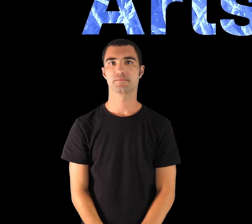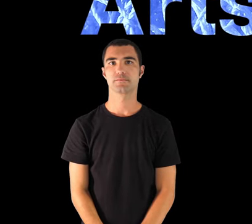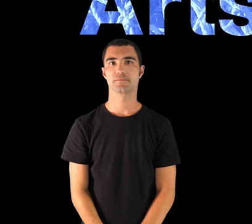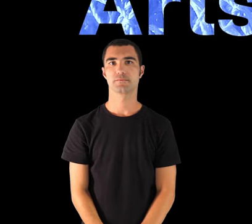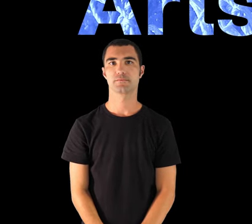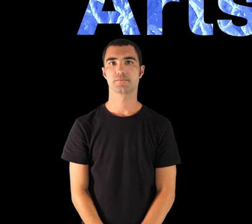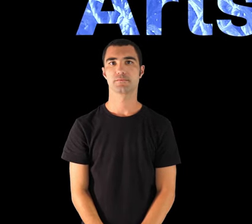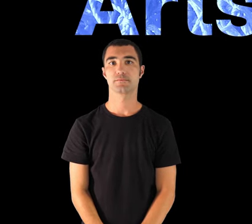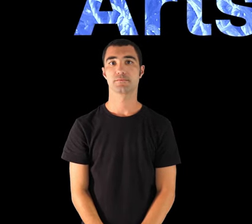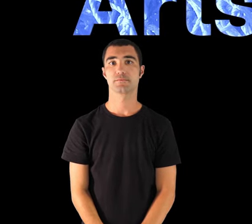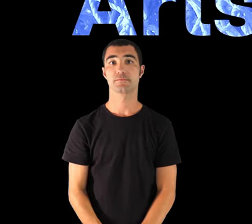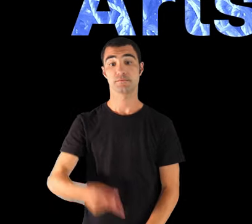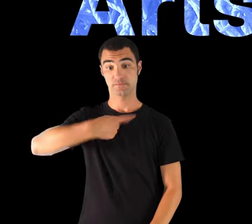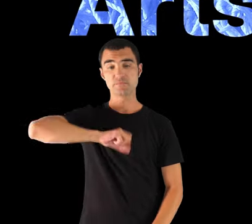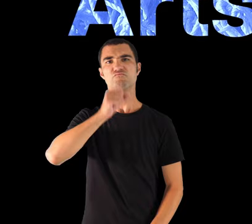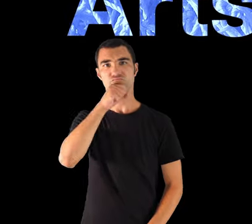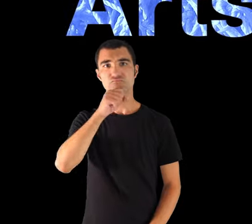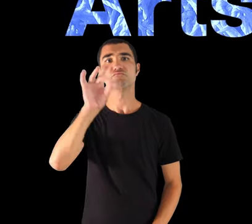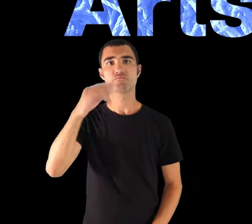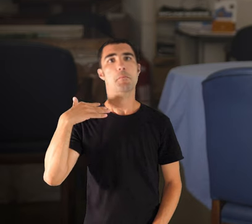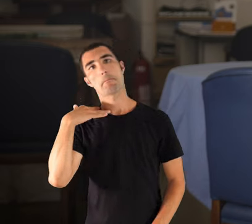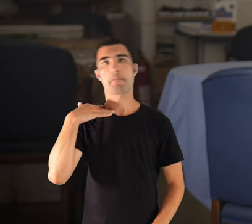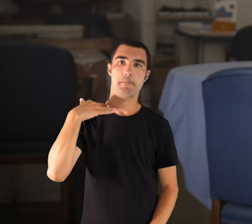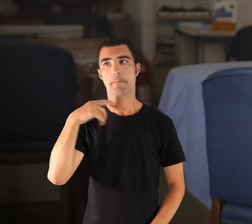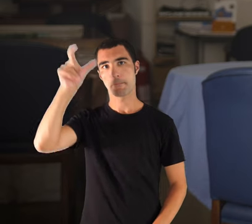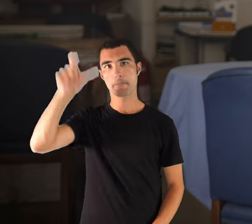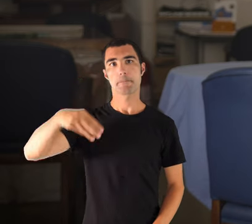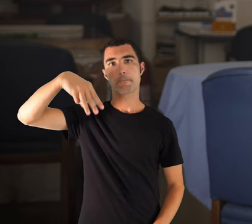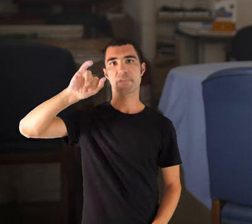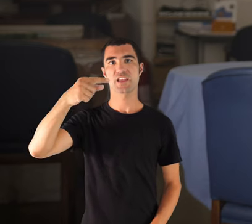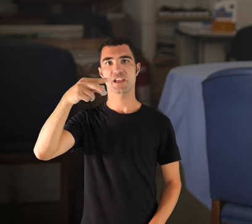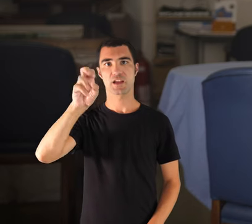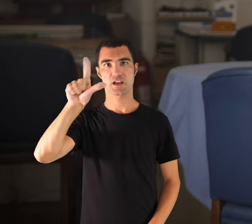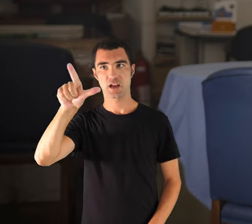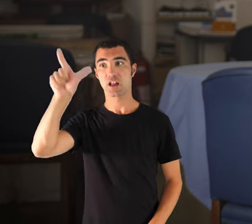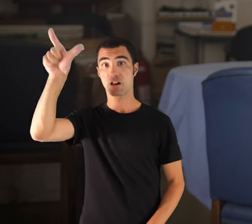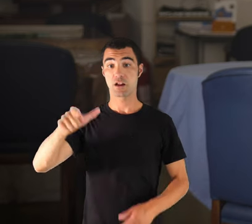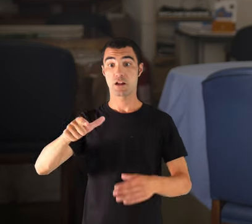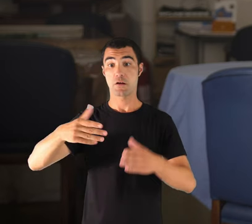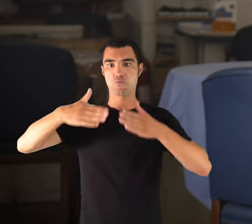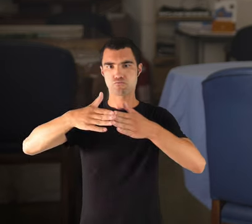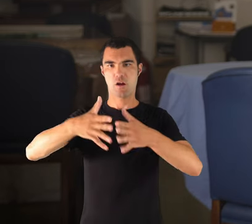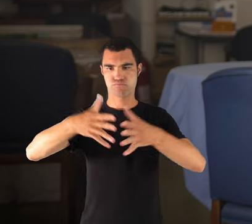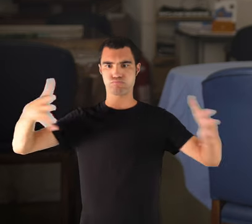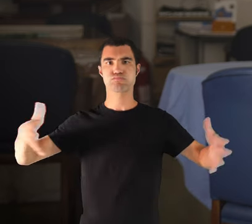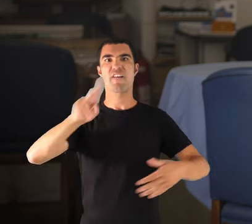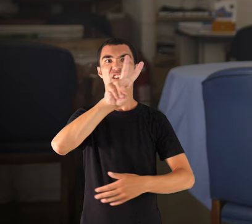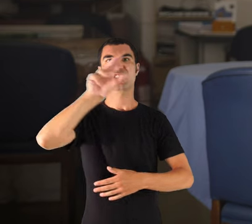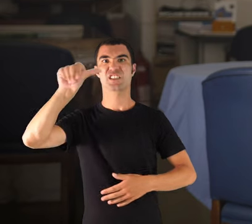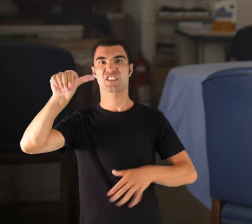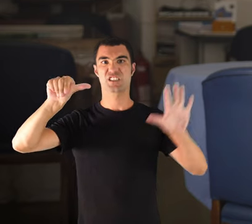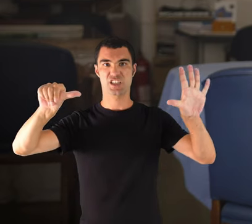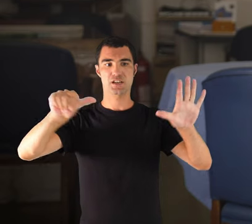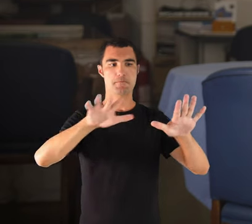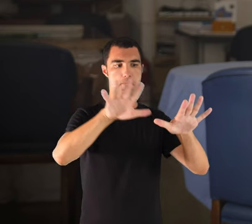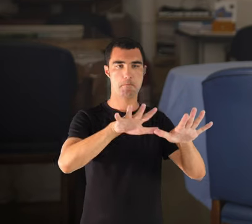El meu prim, el meu prim tenia un bot d'aunès que li deien el Miguel, que era un bot de 26 pans i mon